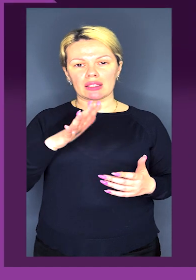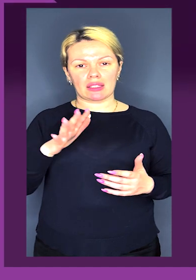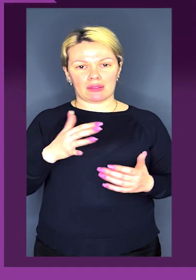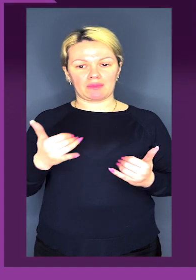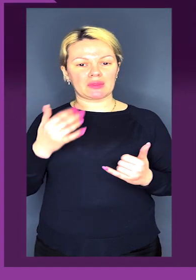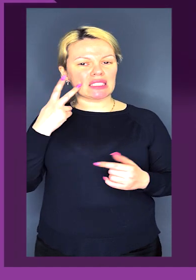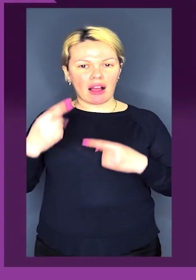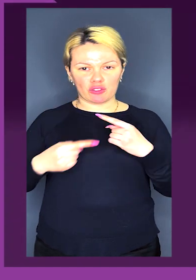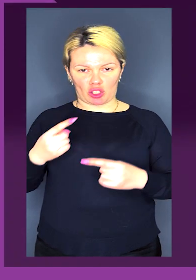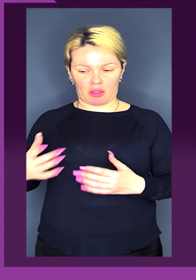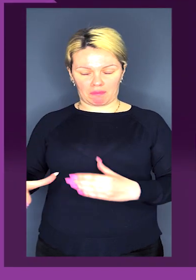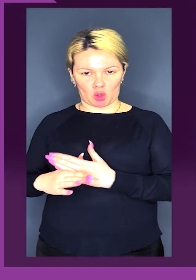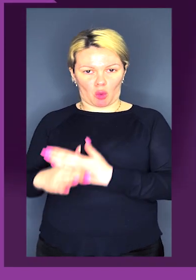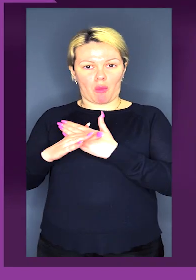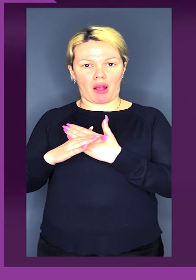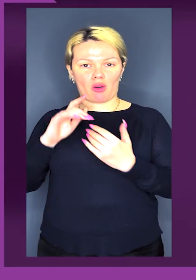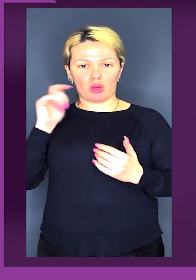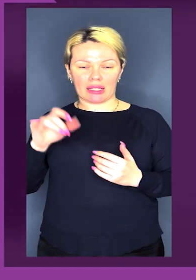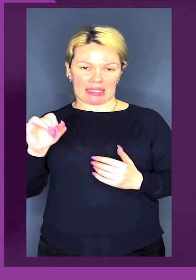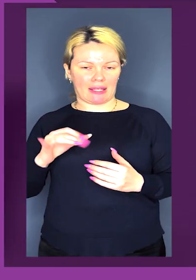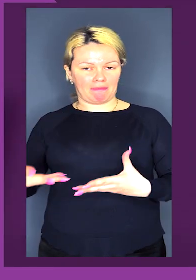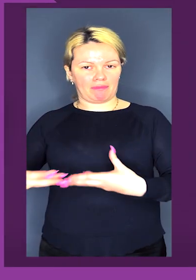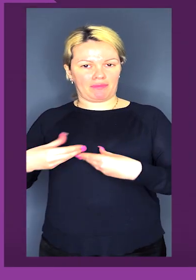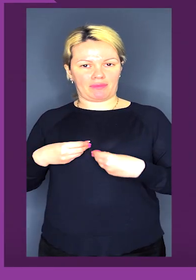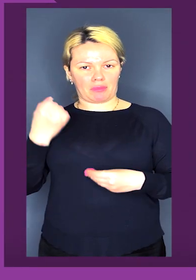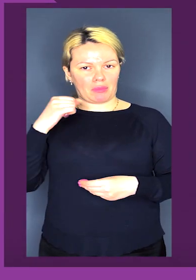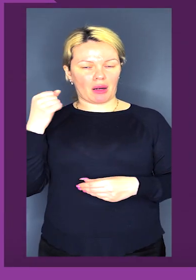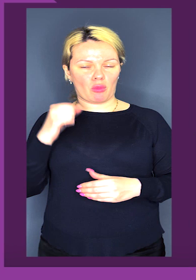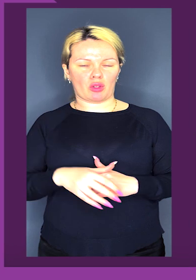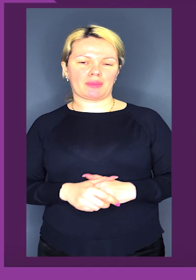країну завжди допомагає і додає сил, і наснаги.